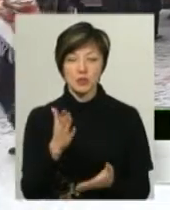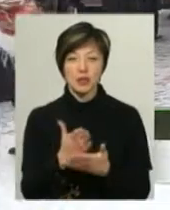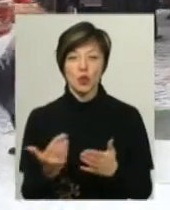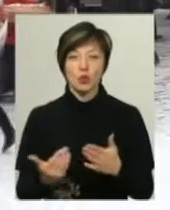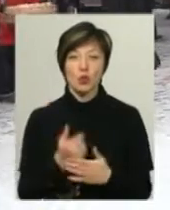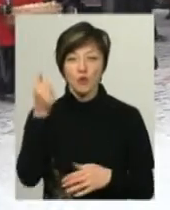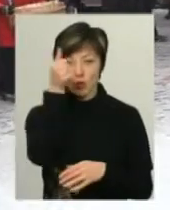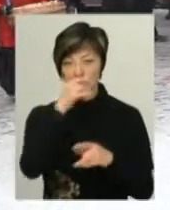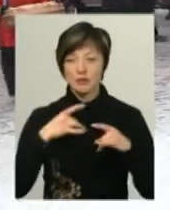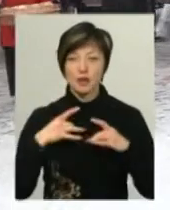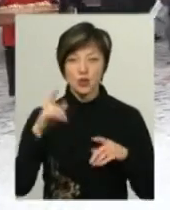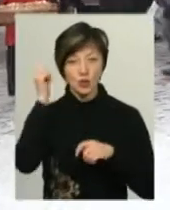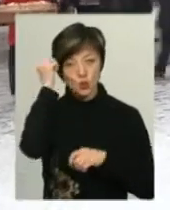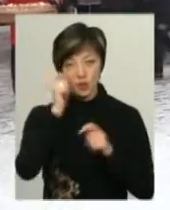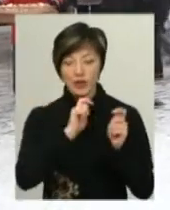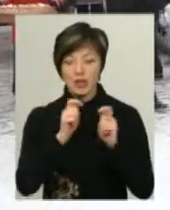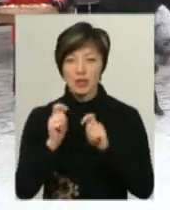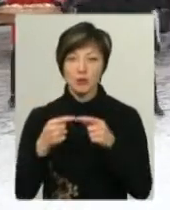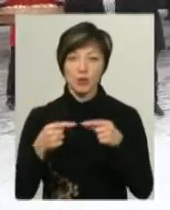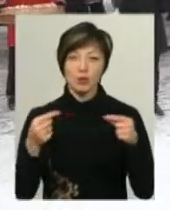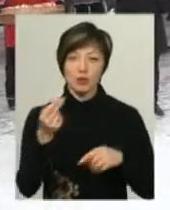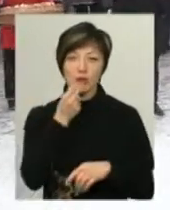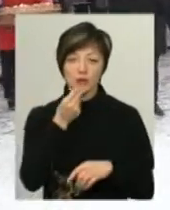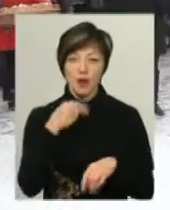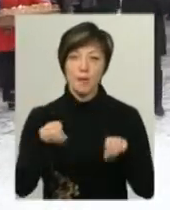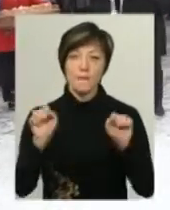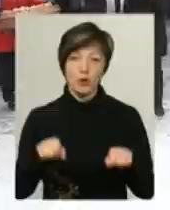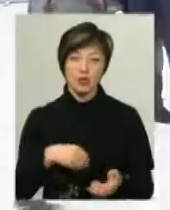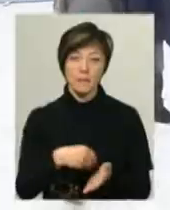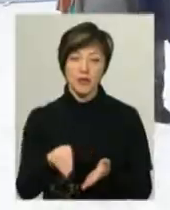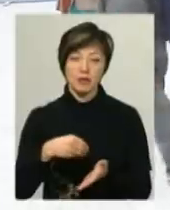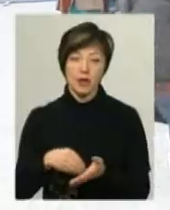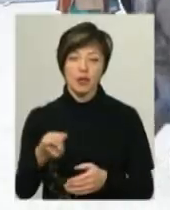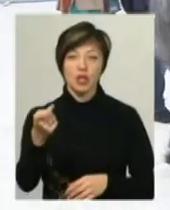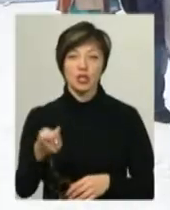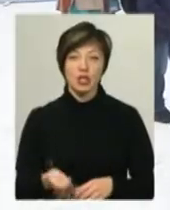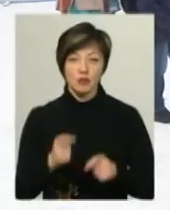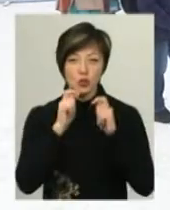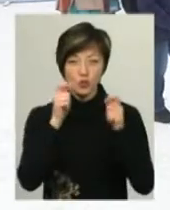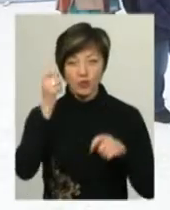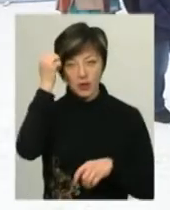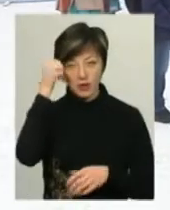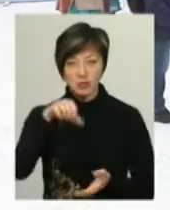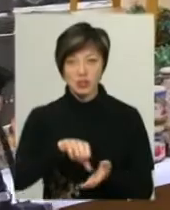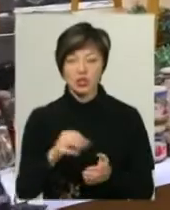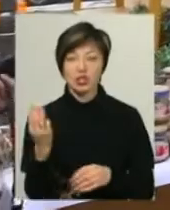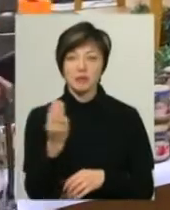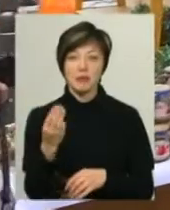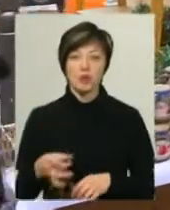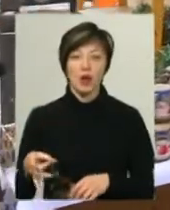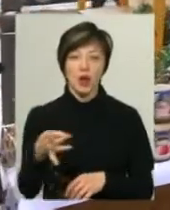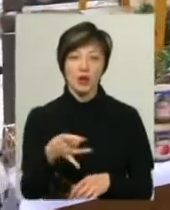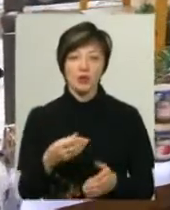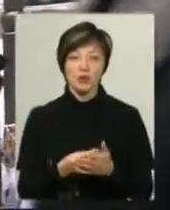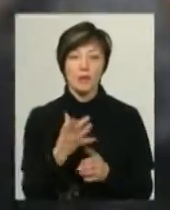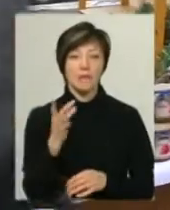новорічні різдвяні сувеніри, а також продукти харчування, які можна придбати. Найдешевший сувенір у представників Шепетівського району